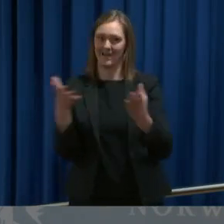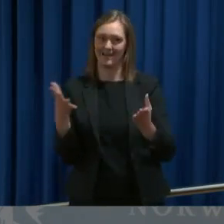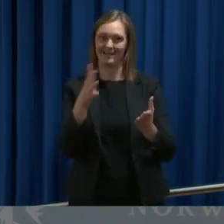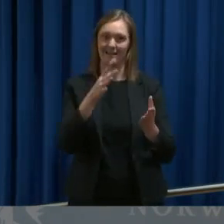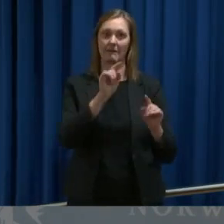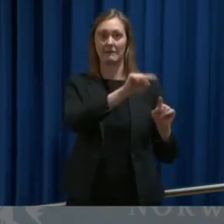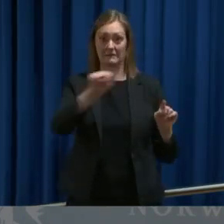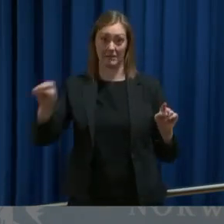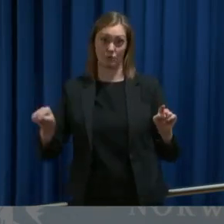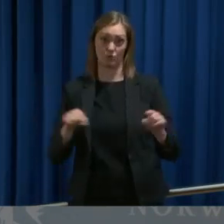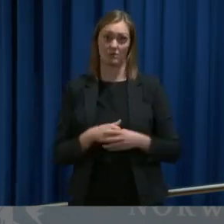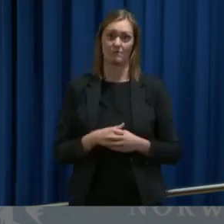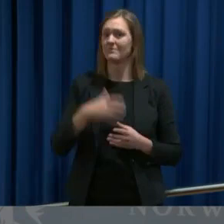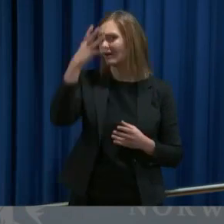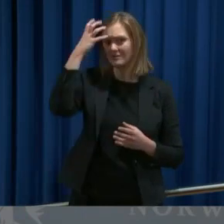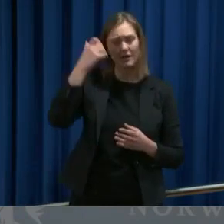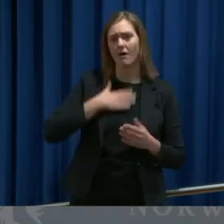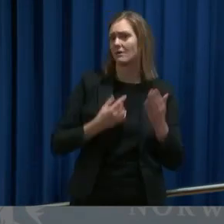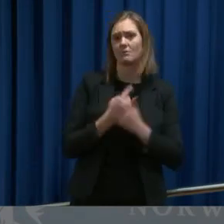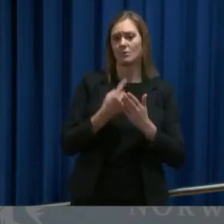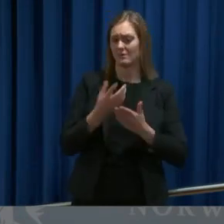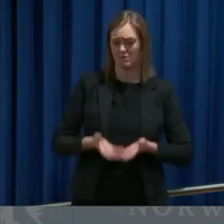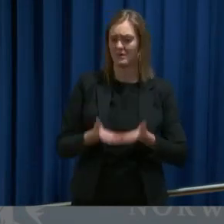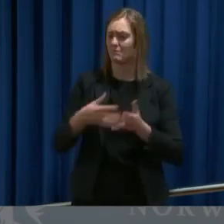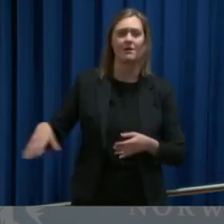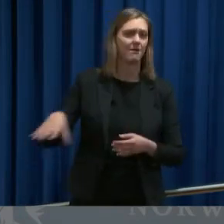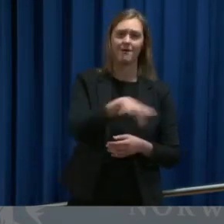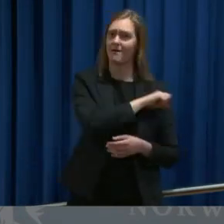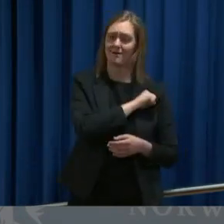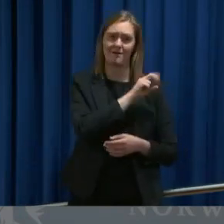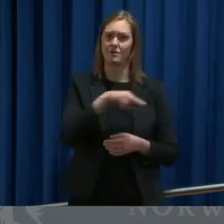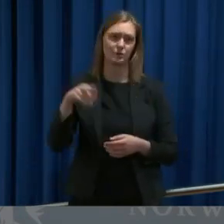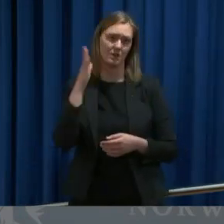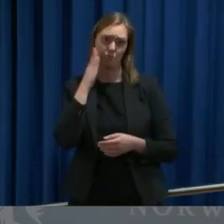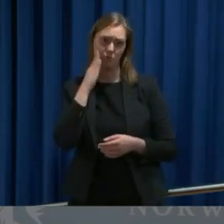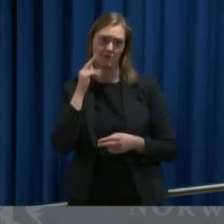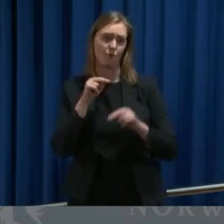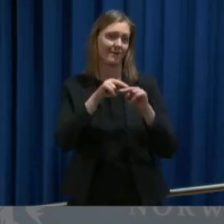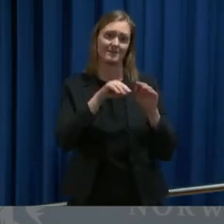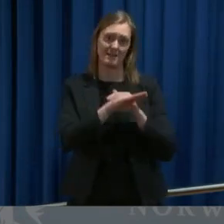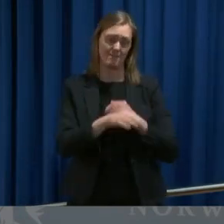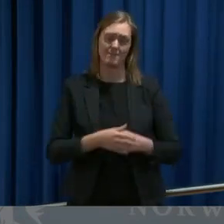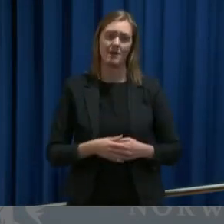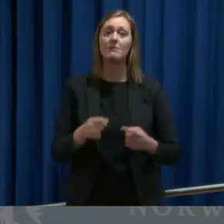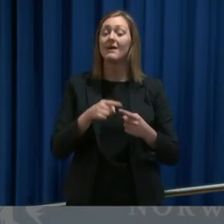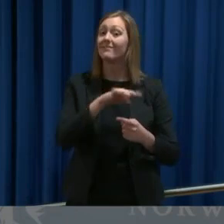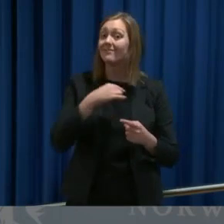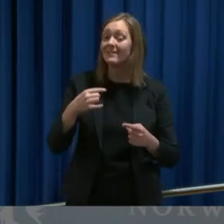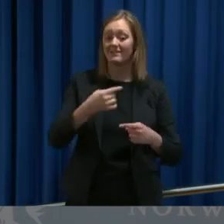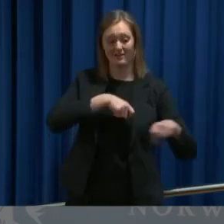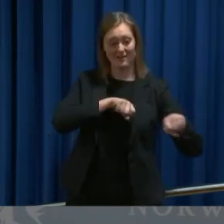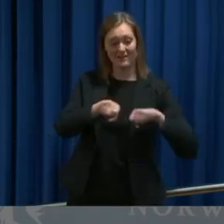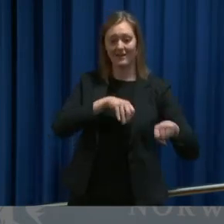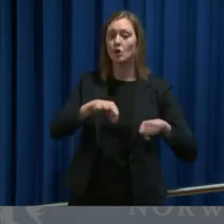Det kommer dessverre ikke til å være mulig å hjelpe alle norske borgere på reise men vi ønsker fra regjeringens side